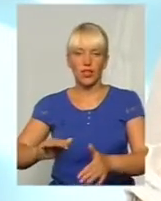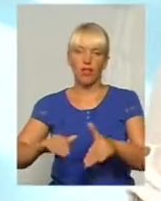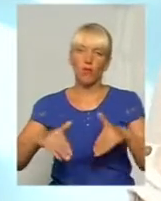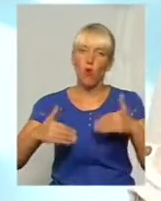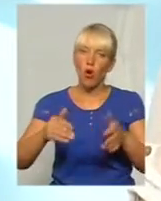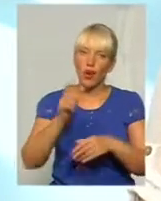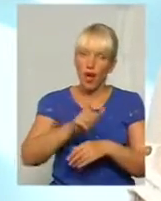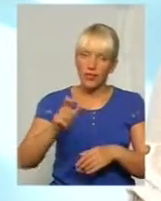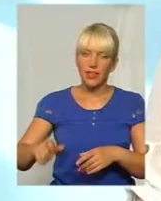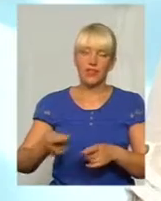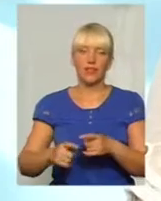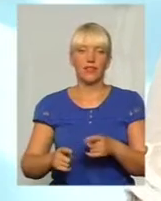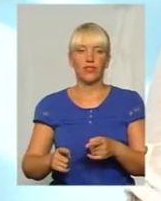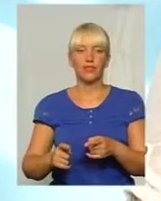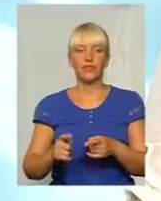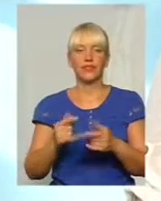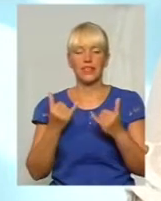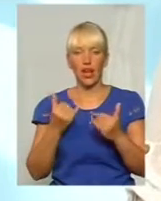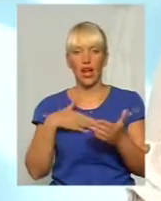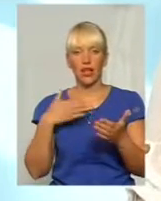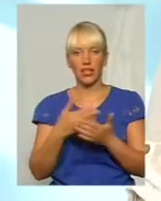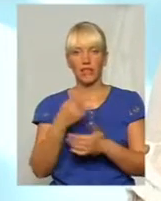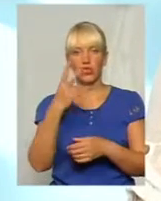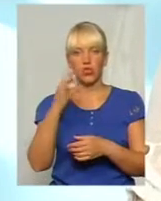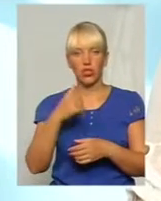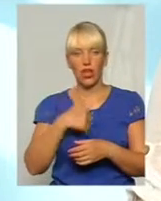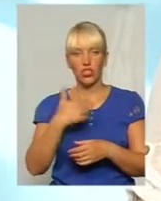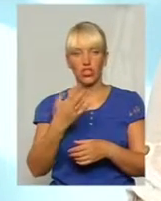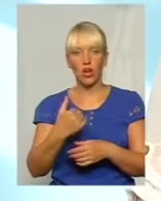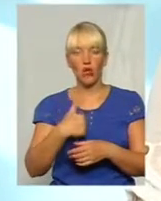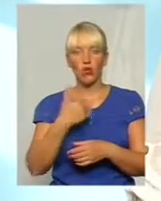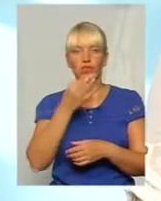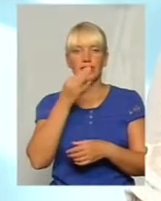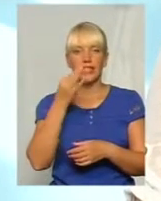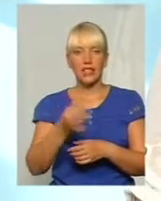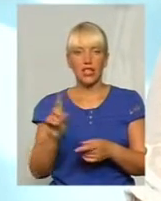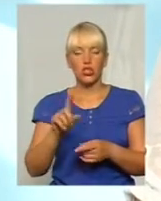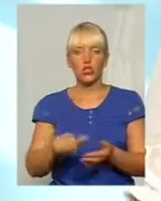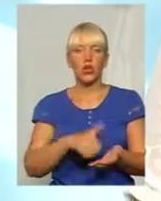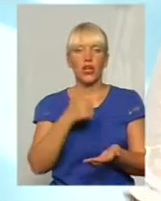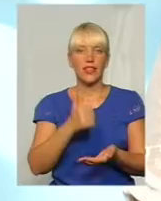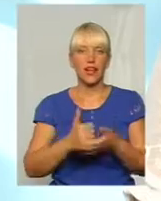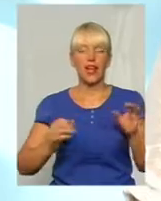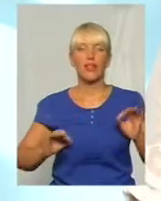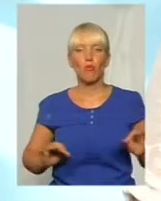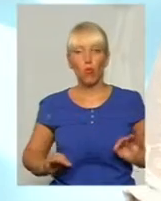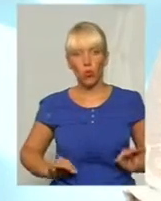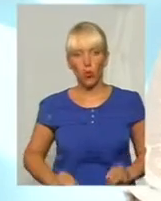і так далі, зараз активніша, але я хочу ще сказати про те, що генеральний прокурор реально